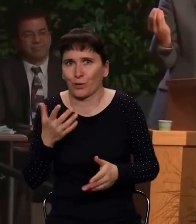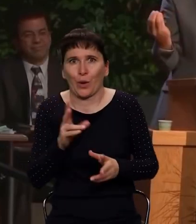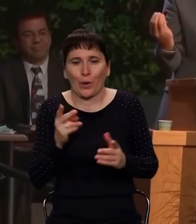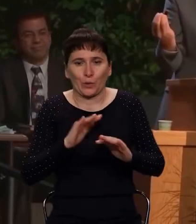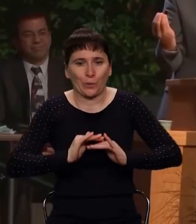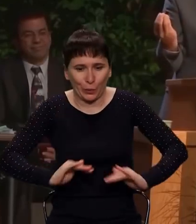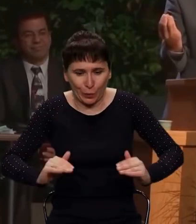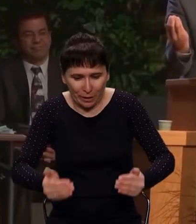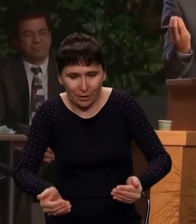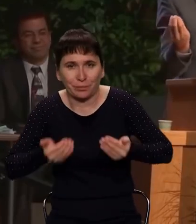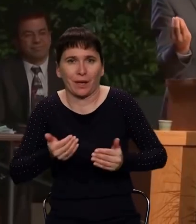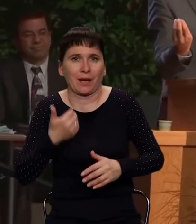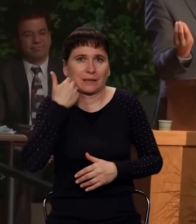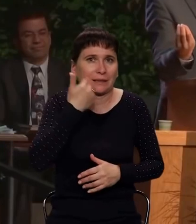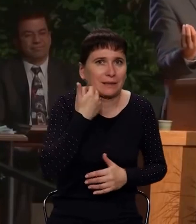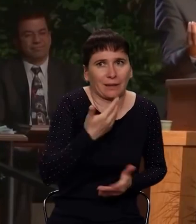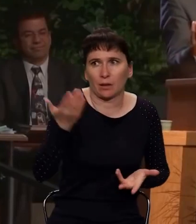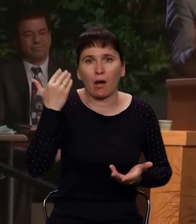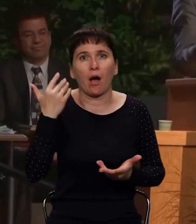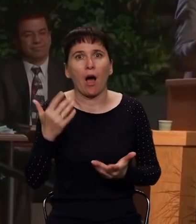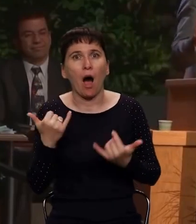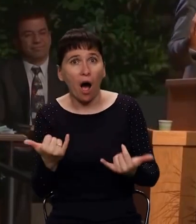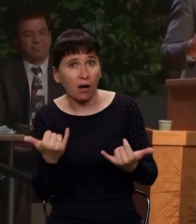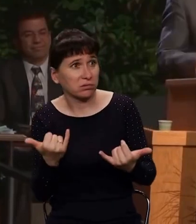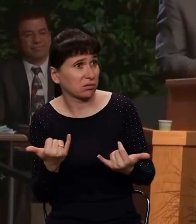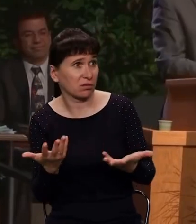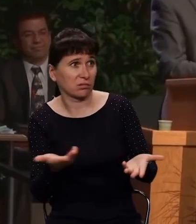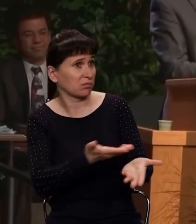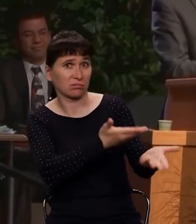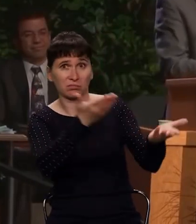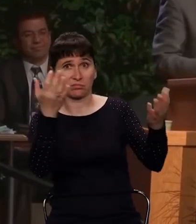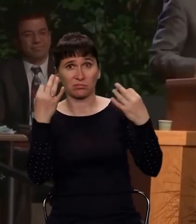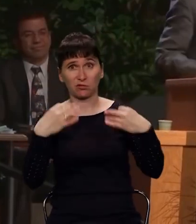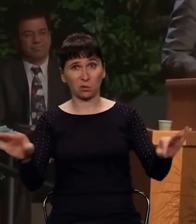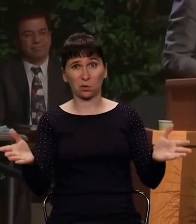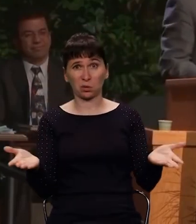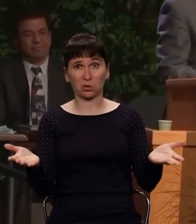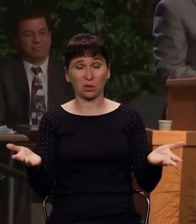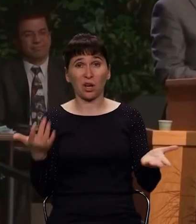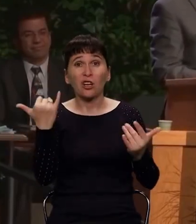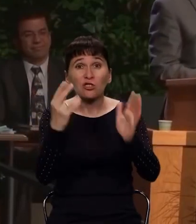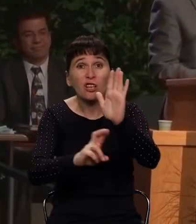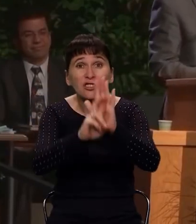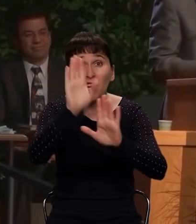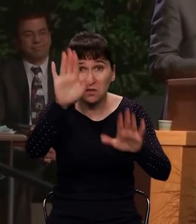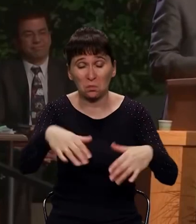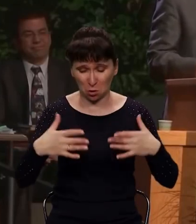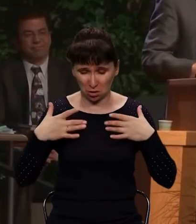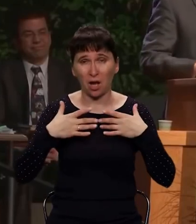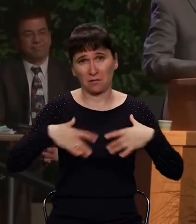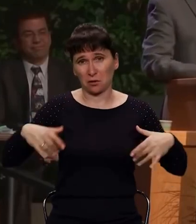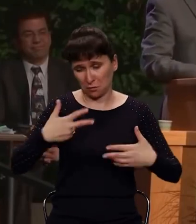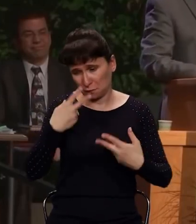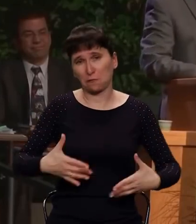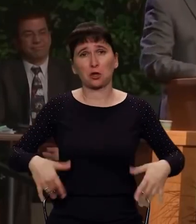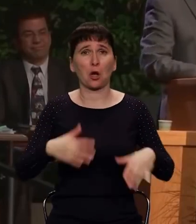и срам. Сегодня, сегодня посмотрите на себя каждый. И пусть